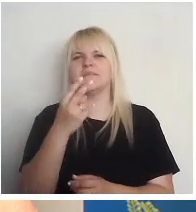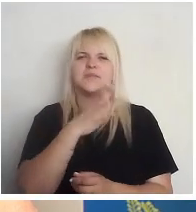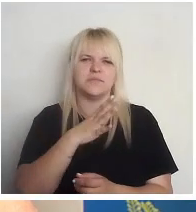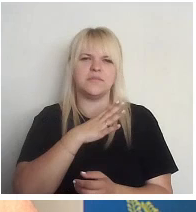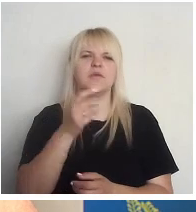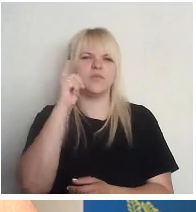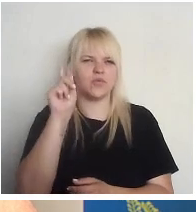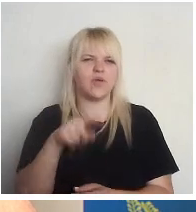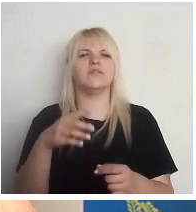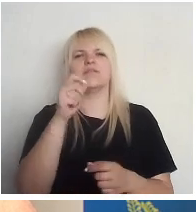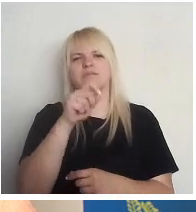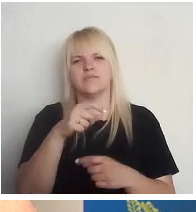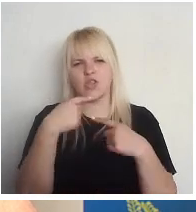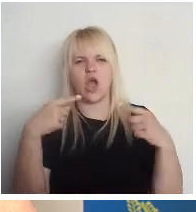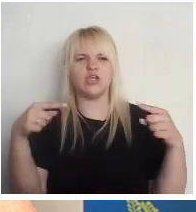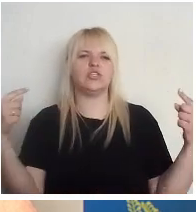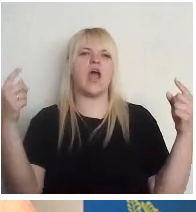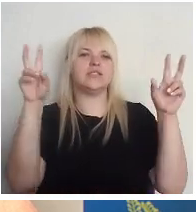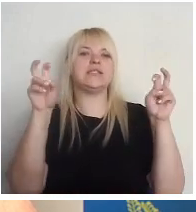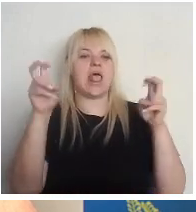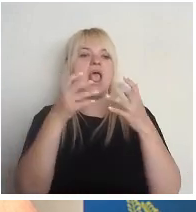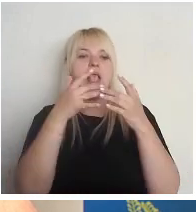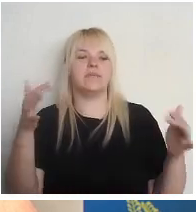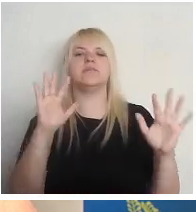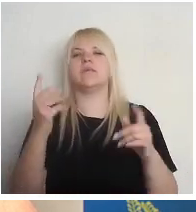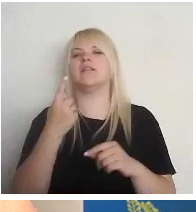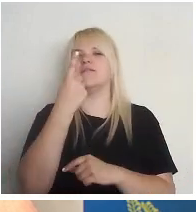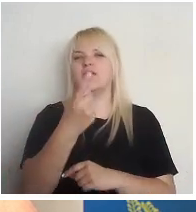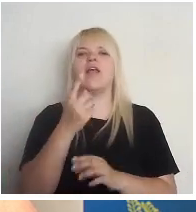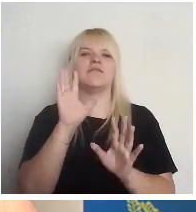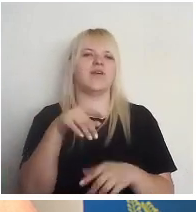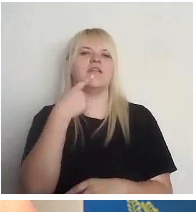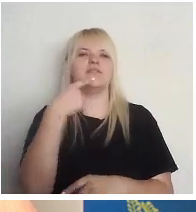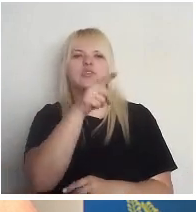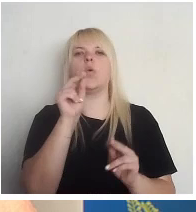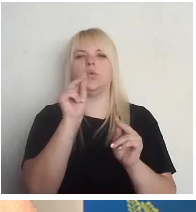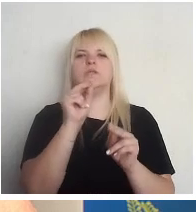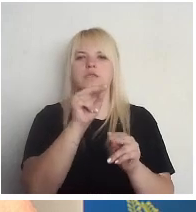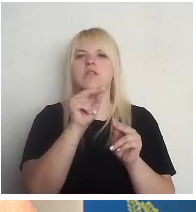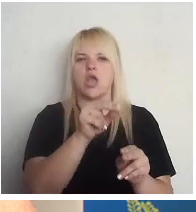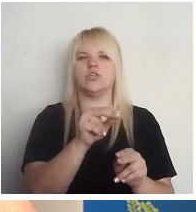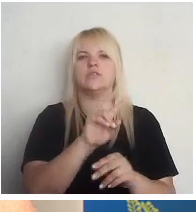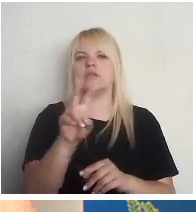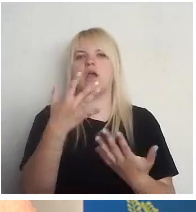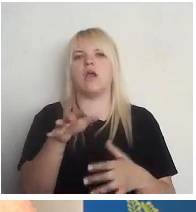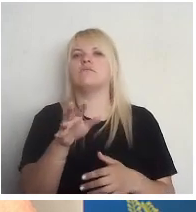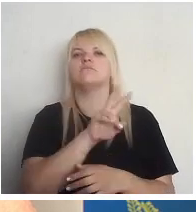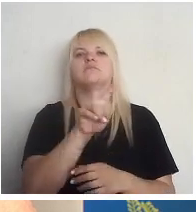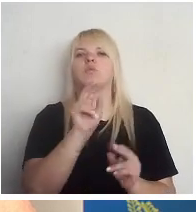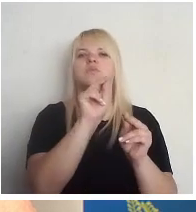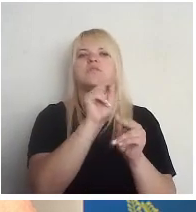dažādas tēmas, bet viena ir tā, ja varētu teikt, viena šī uzticēšanās, kam un kam mēs uzticēmies,